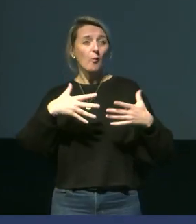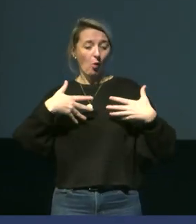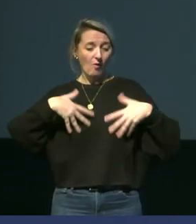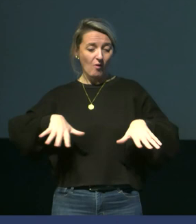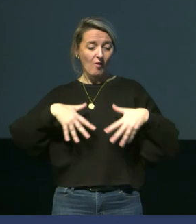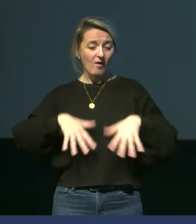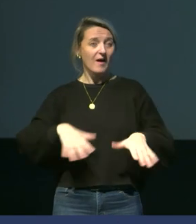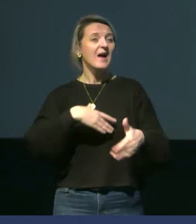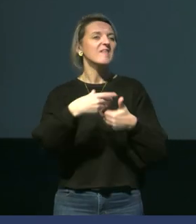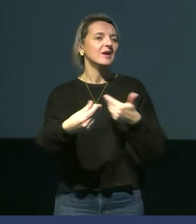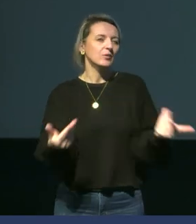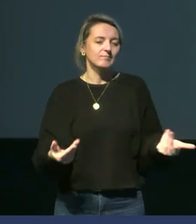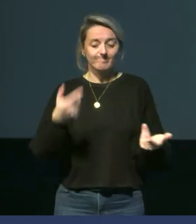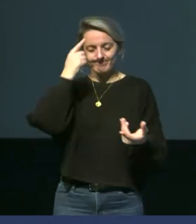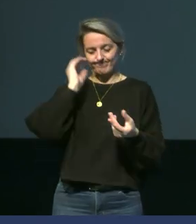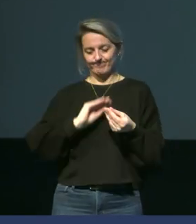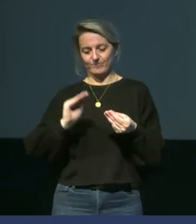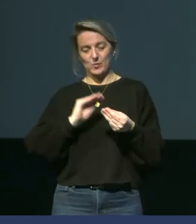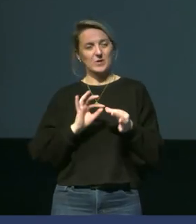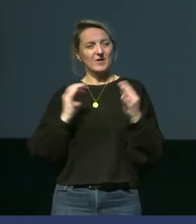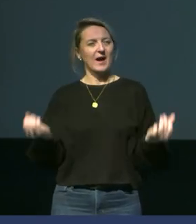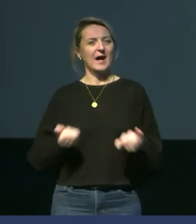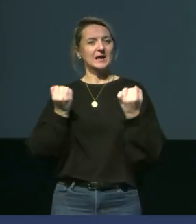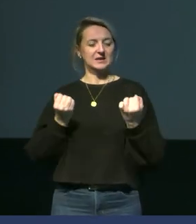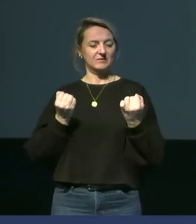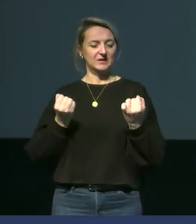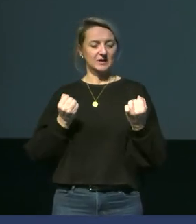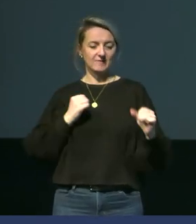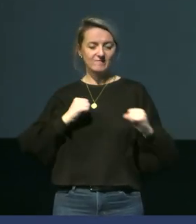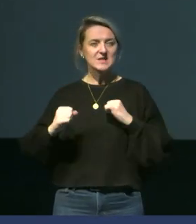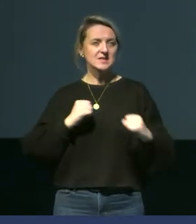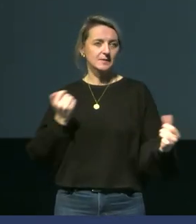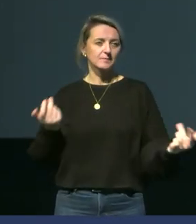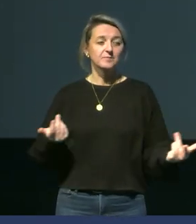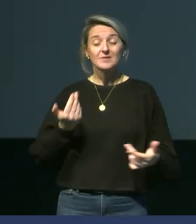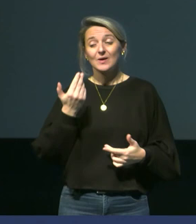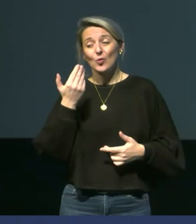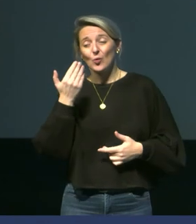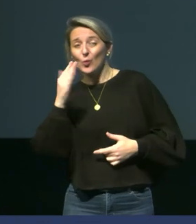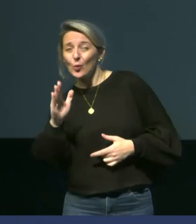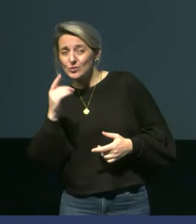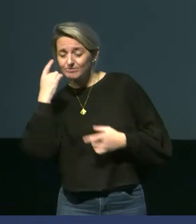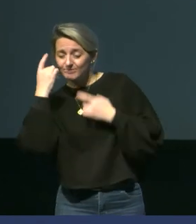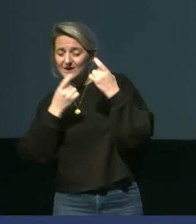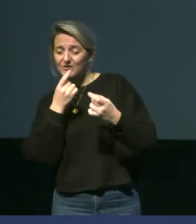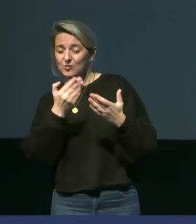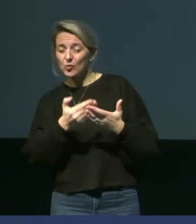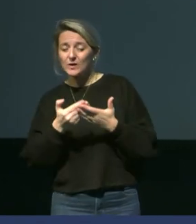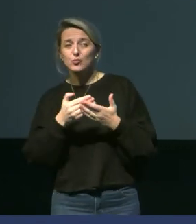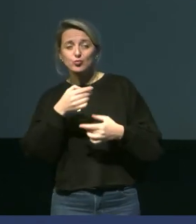plus ? Ça, c'est une question que l'on se pose au niveau de l'activité physique. Et puis, on a une autre question aussi actuellement en cours d'études